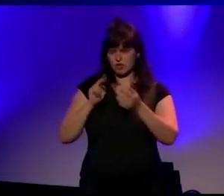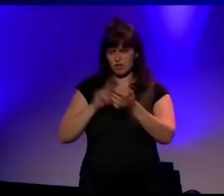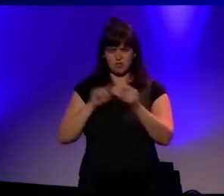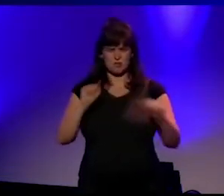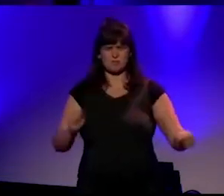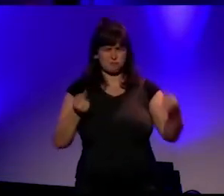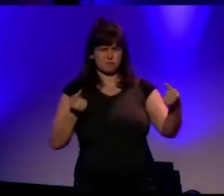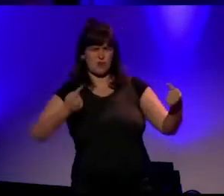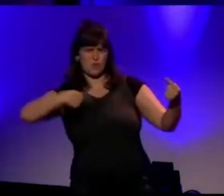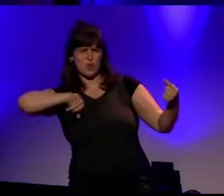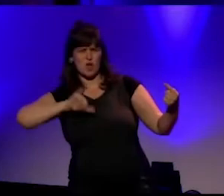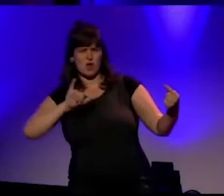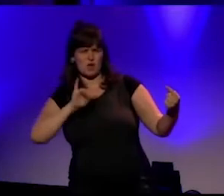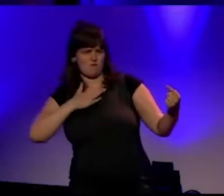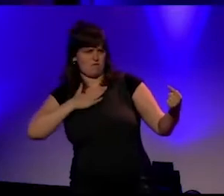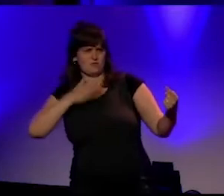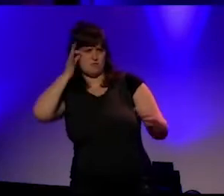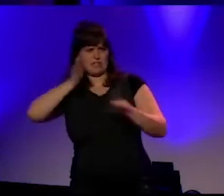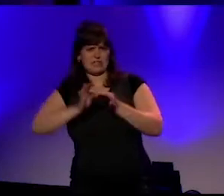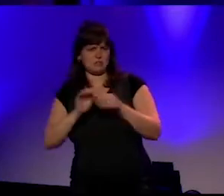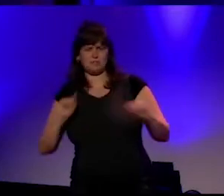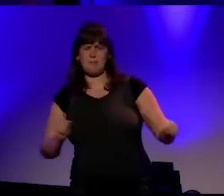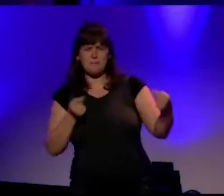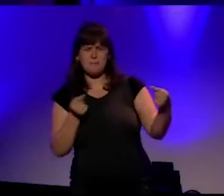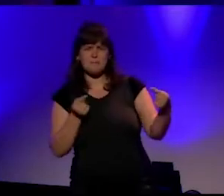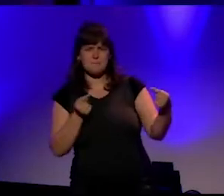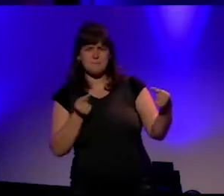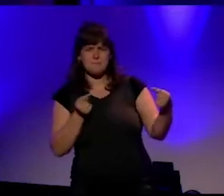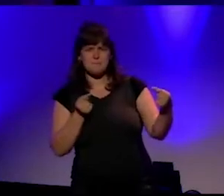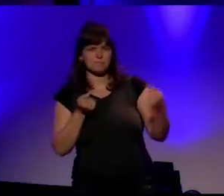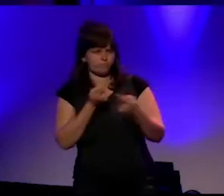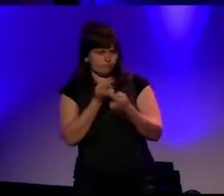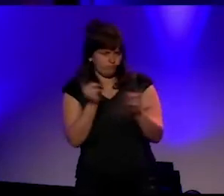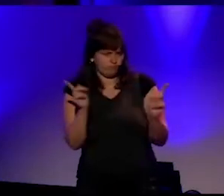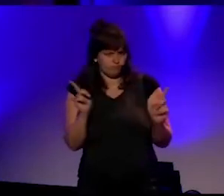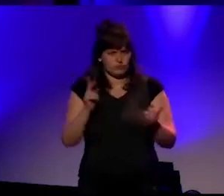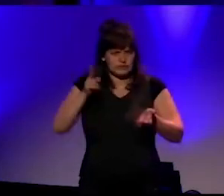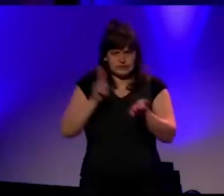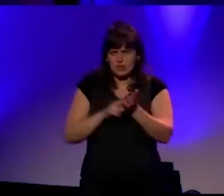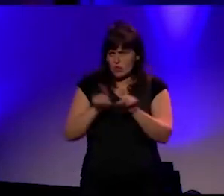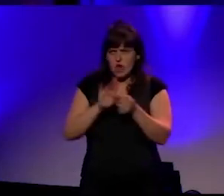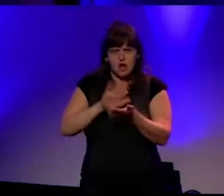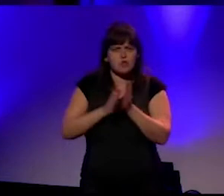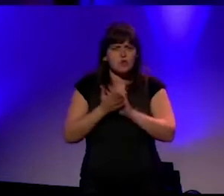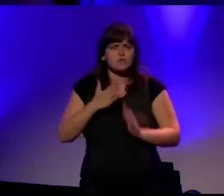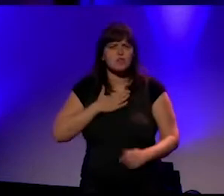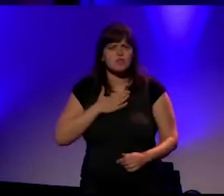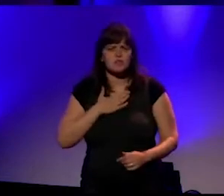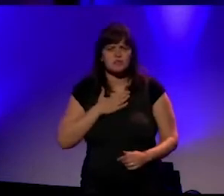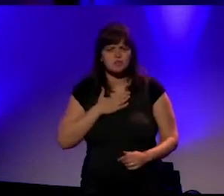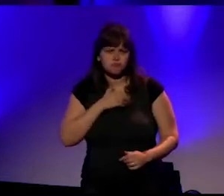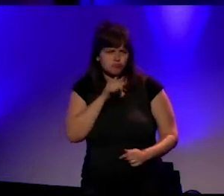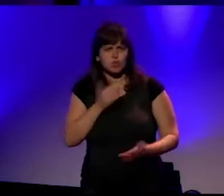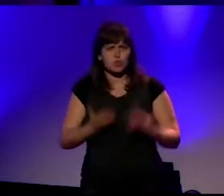voor staan en willen voor staan, dat zal u absoluut met mij eens zijn. Daar